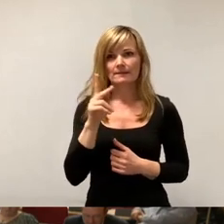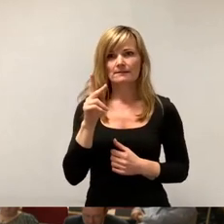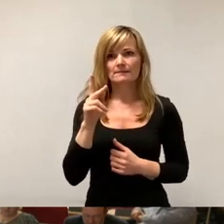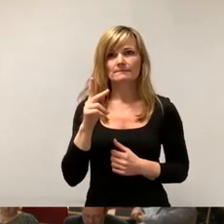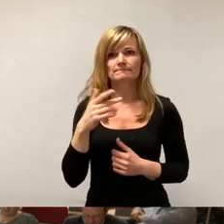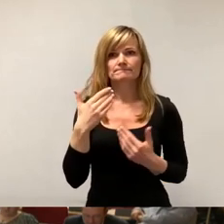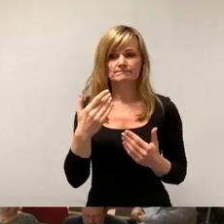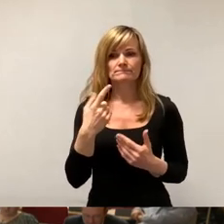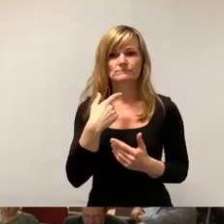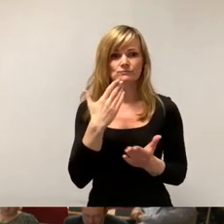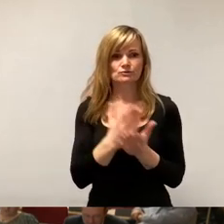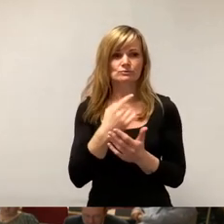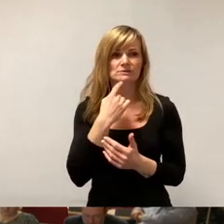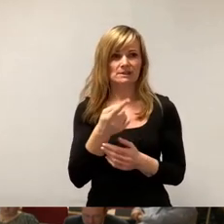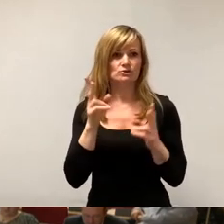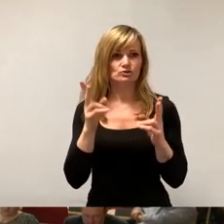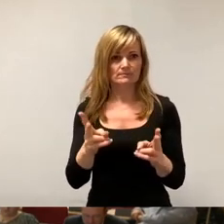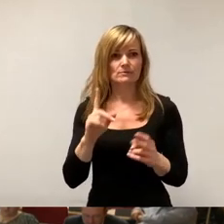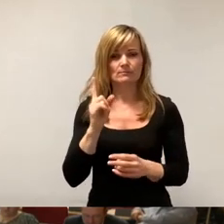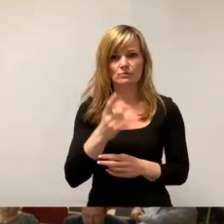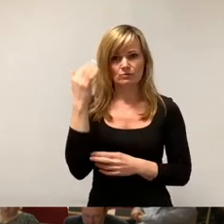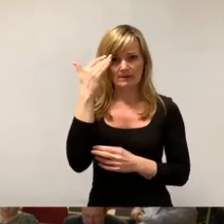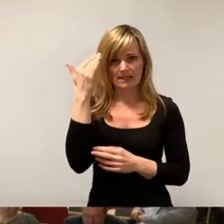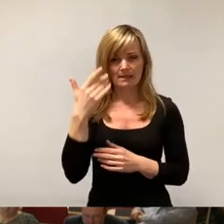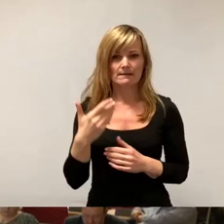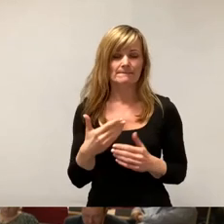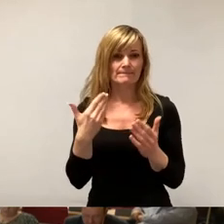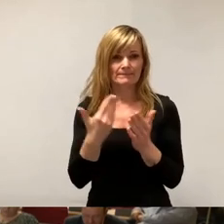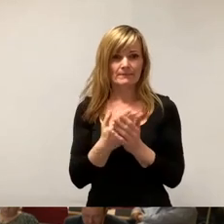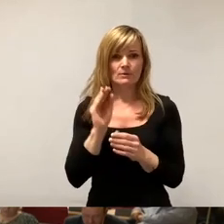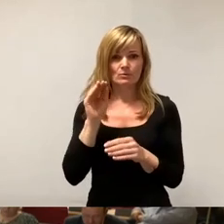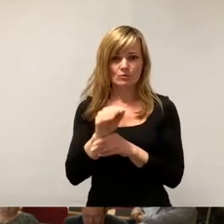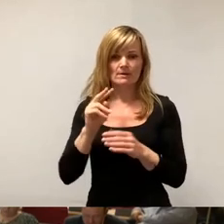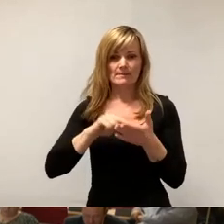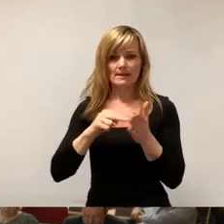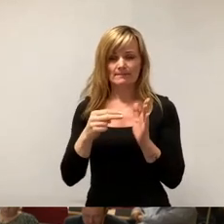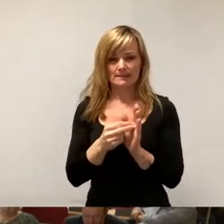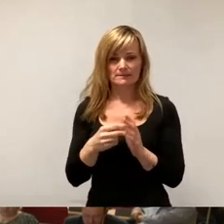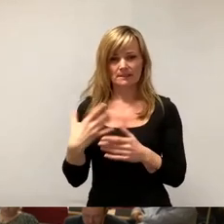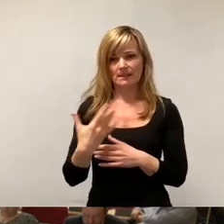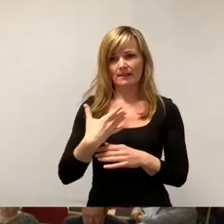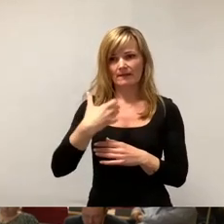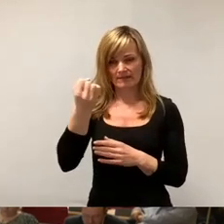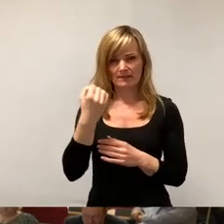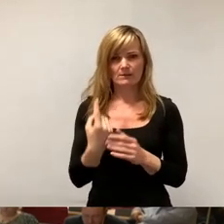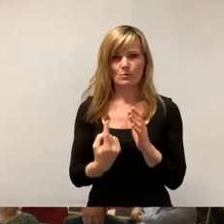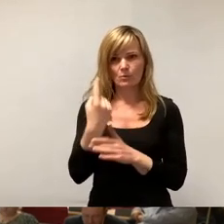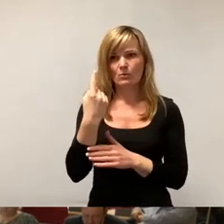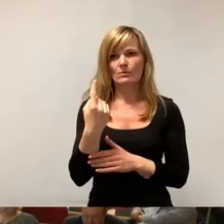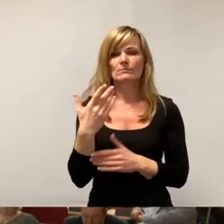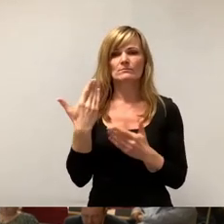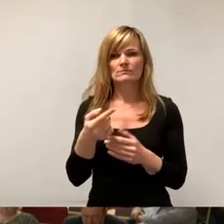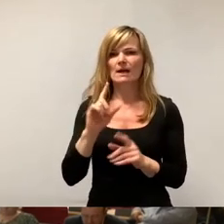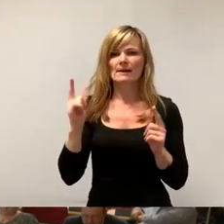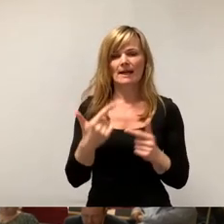recht, dass man überlegen muss, ob diese überplanmäßigen Gewinne, die in der Tat sehr hoch sind, aber keine 300 Millionen